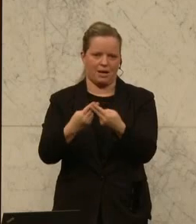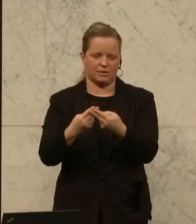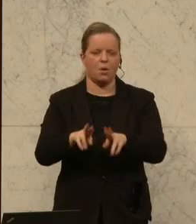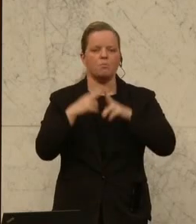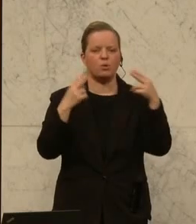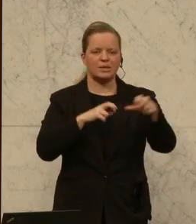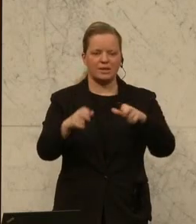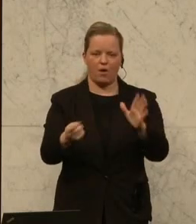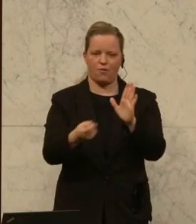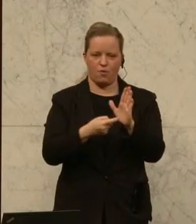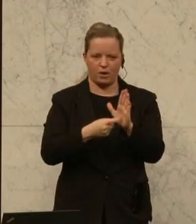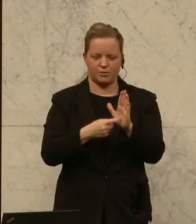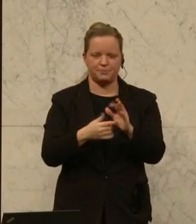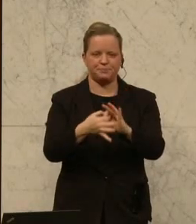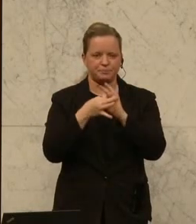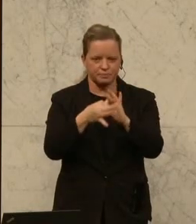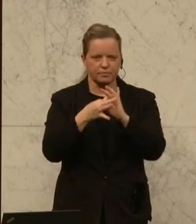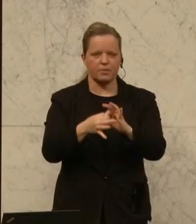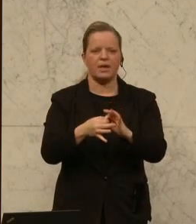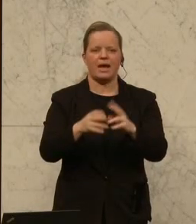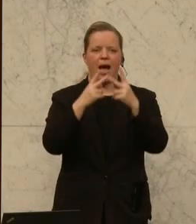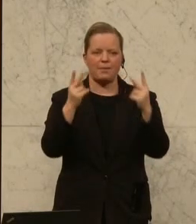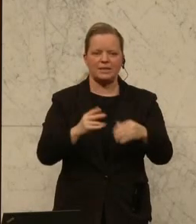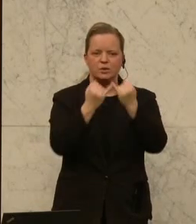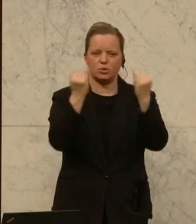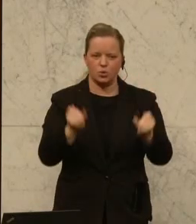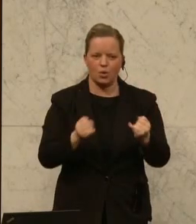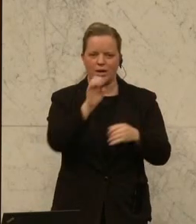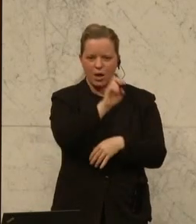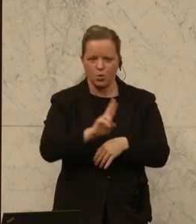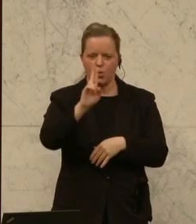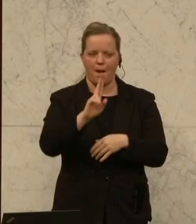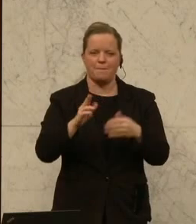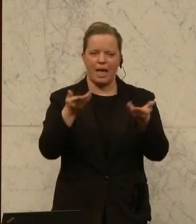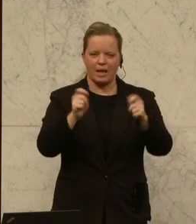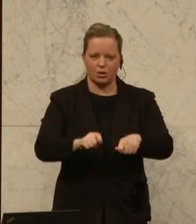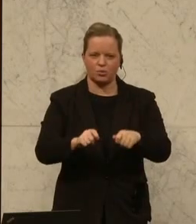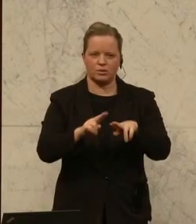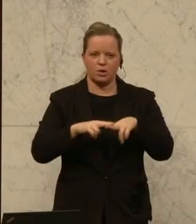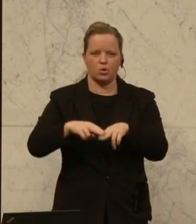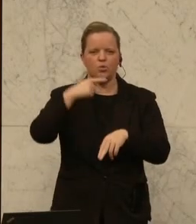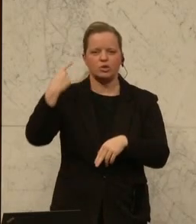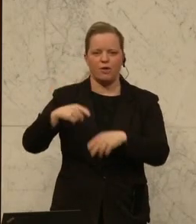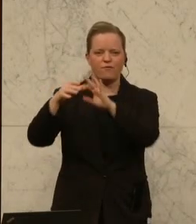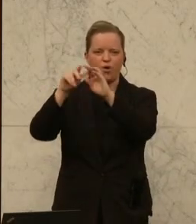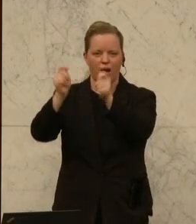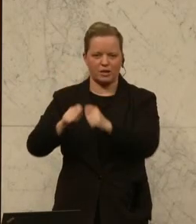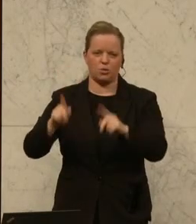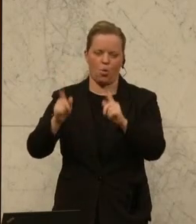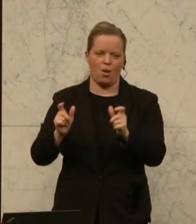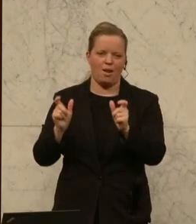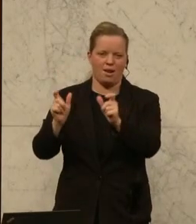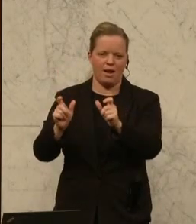aufgefordert, sich im Rahmen der Institutionen der Europäischen Union für die Beendigung der Sanktionen gegen die russische Föderation auszusprechen, weitere